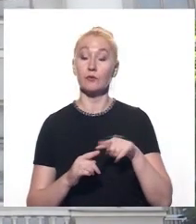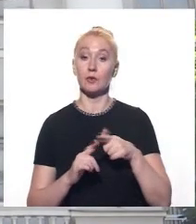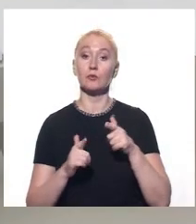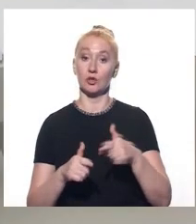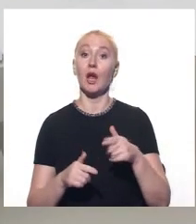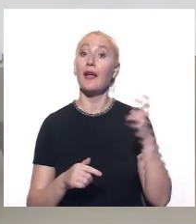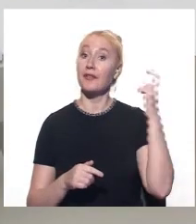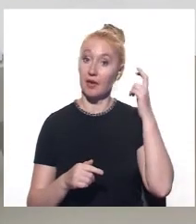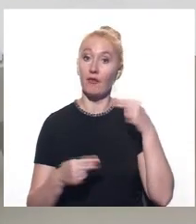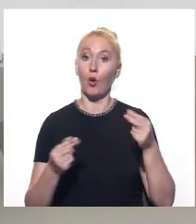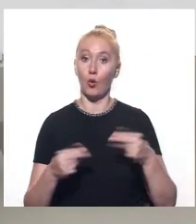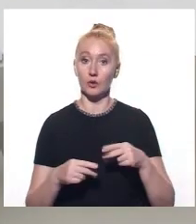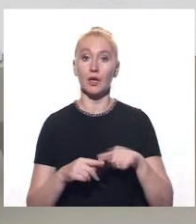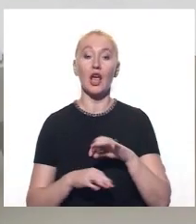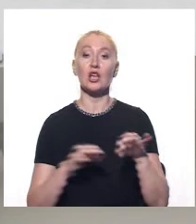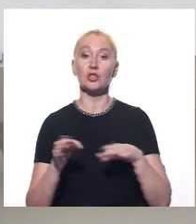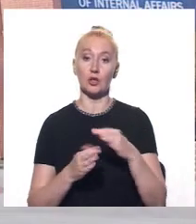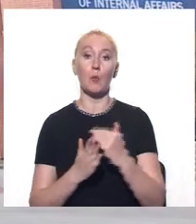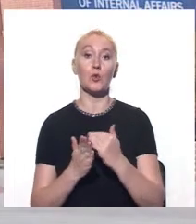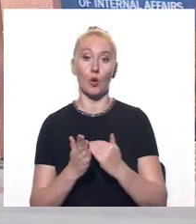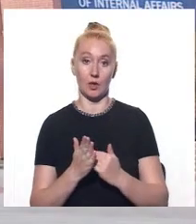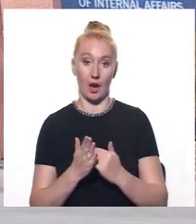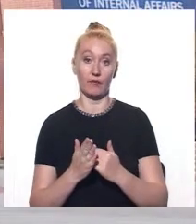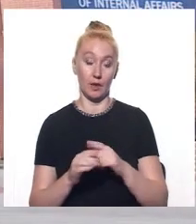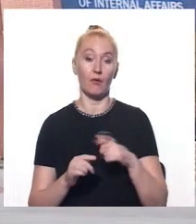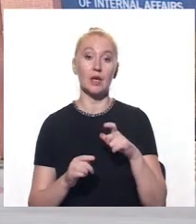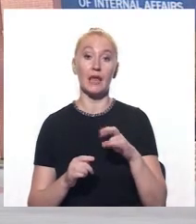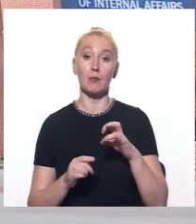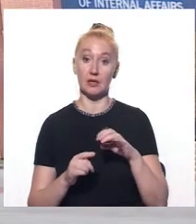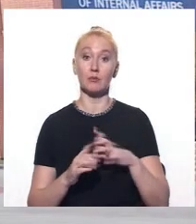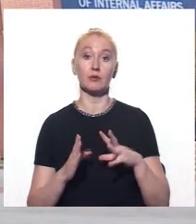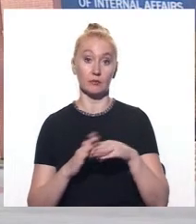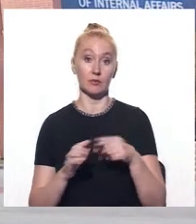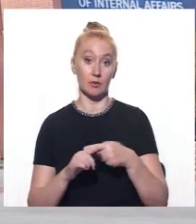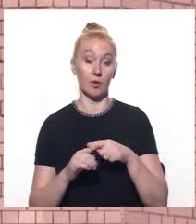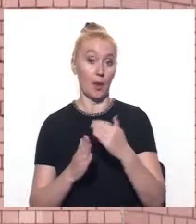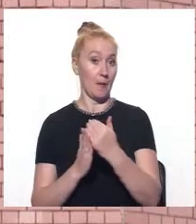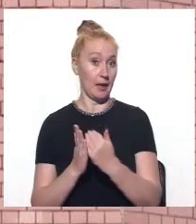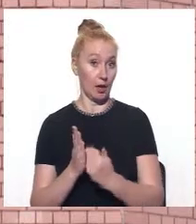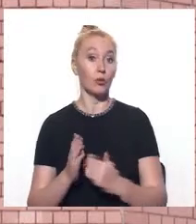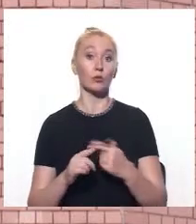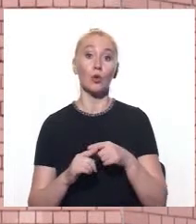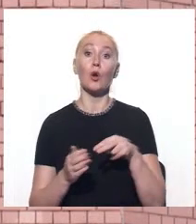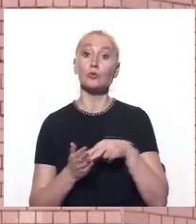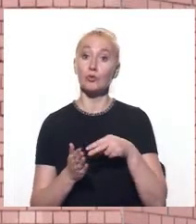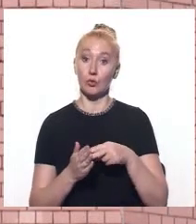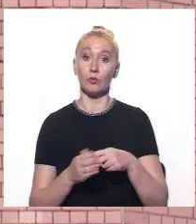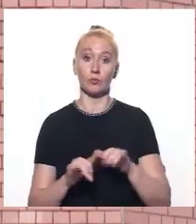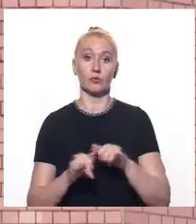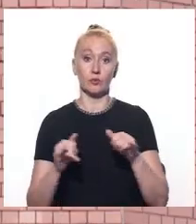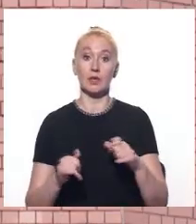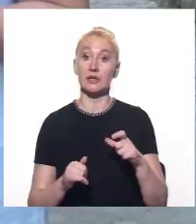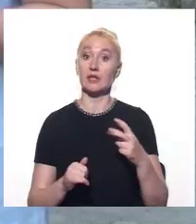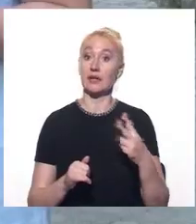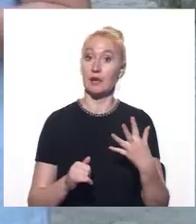на контракті за спеціальністю інженерія програмного забезпечення, яка входить до тих, вартість яких перераховують. Але вартість контракту збільшилася з